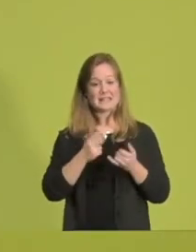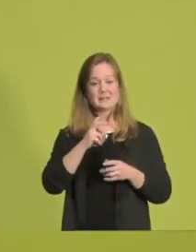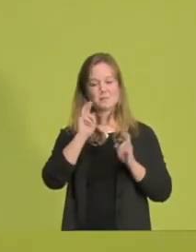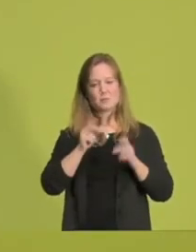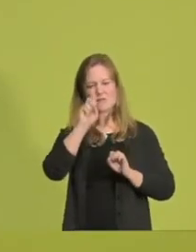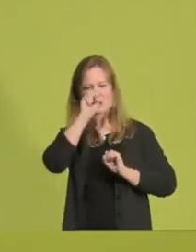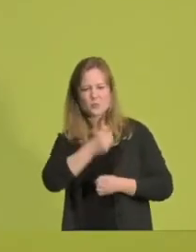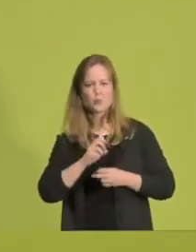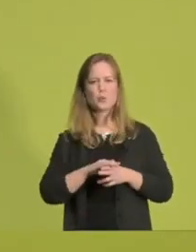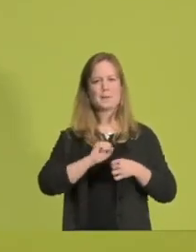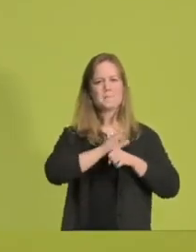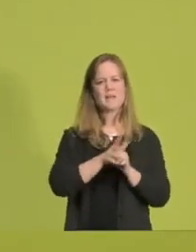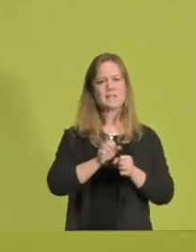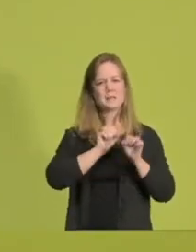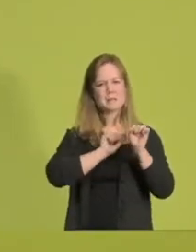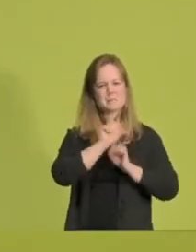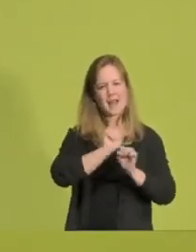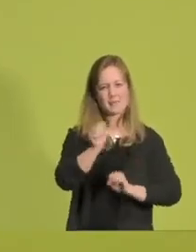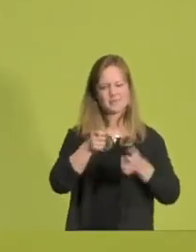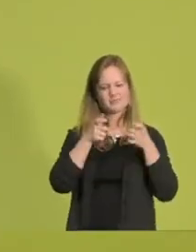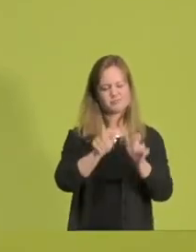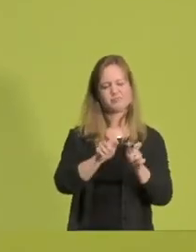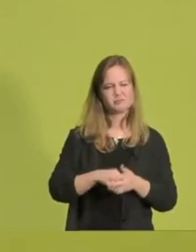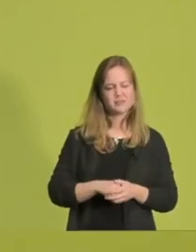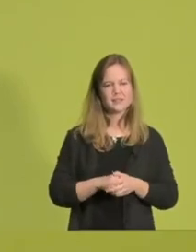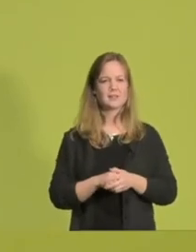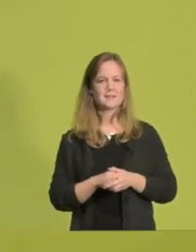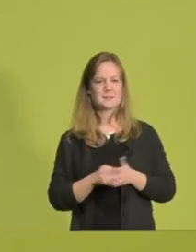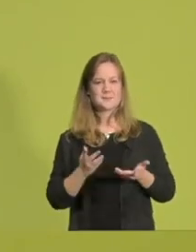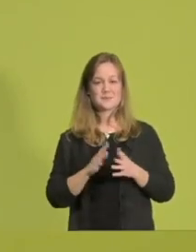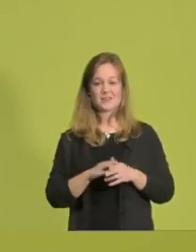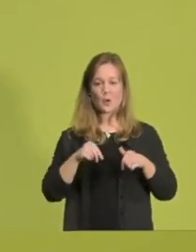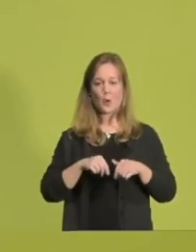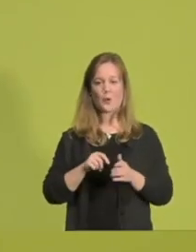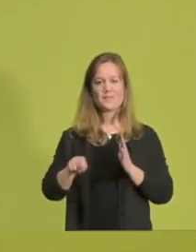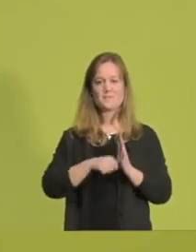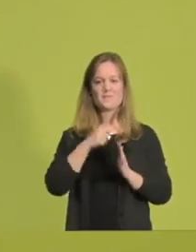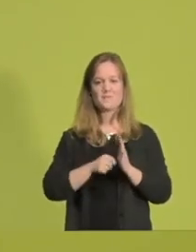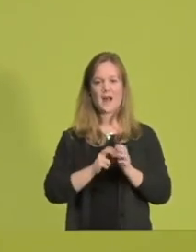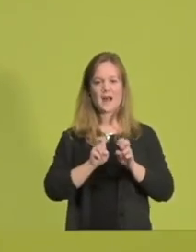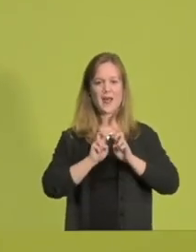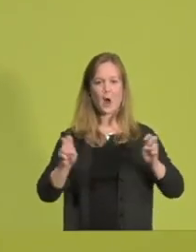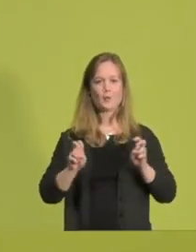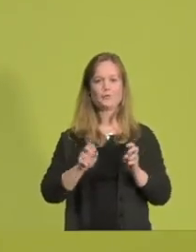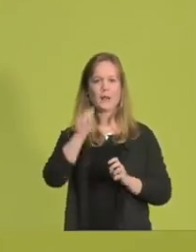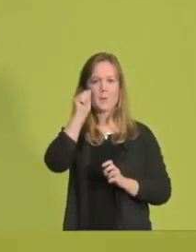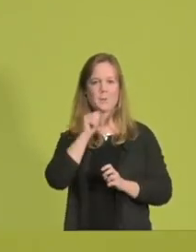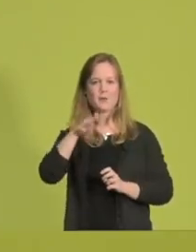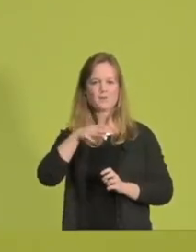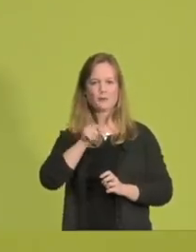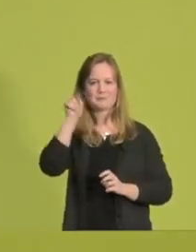und alle Maßnahmen entsprechend umsetzen. Liebe Freundinnen und Freunde, wir stellen uns heute auf für die Landtagswahl am 15. Mai. Wir wollen schwarz-gelb